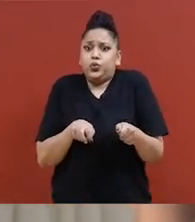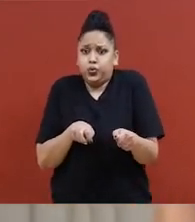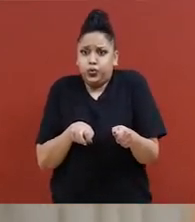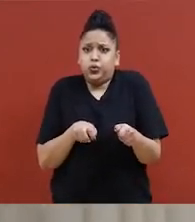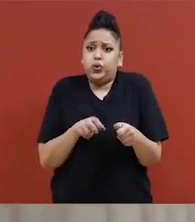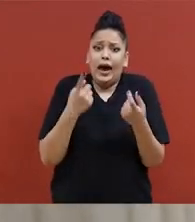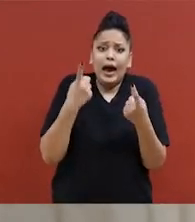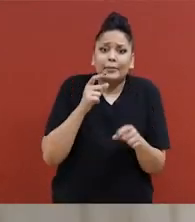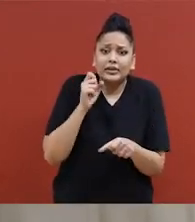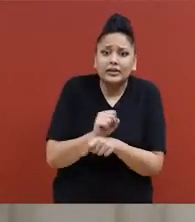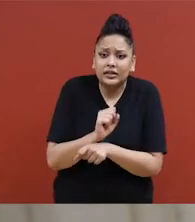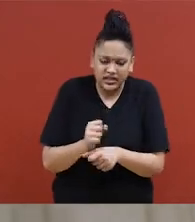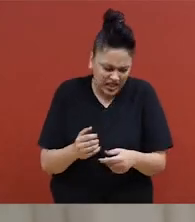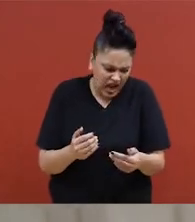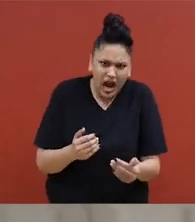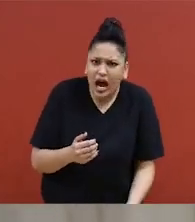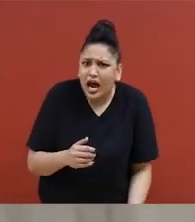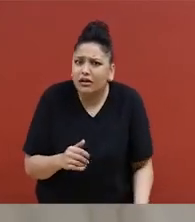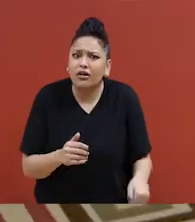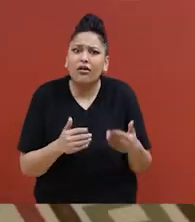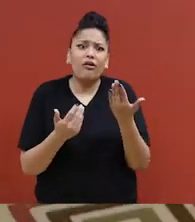'attaquant ou son genou